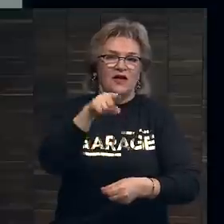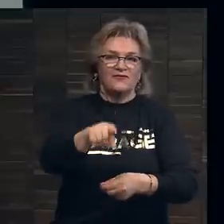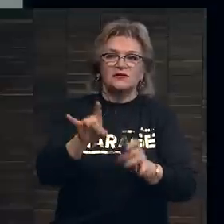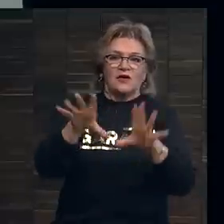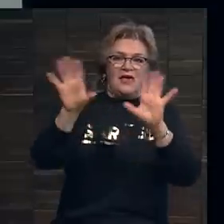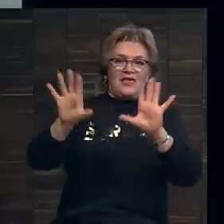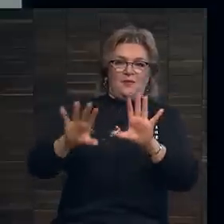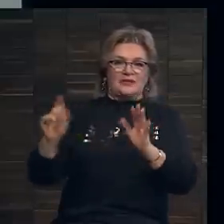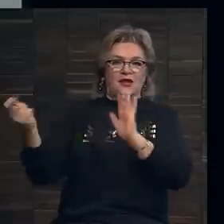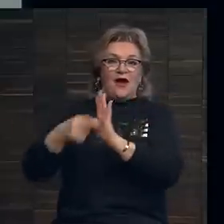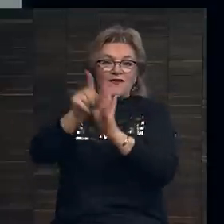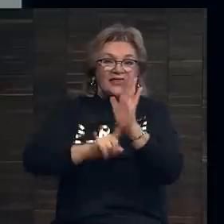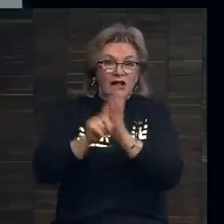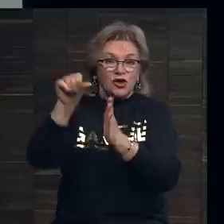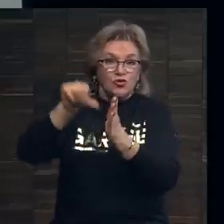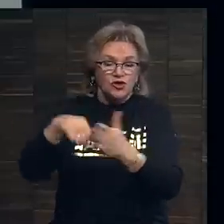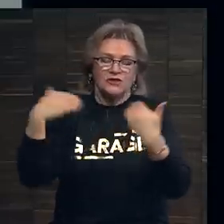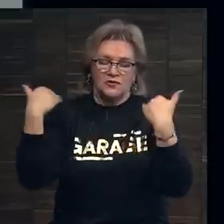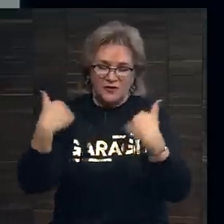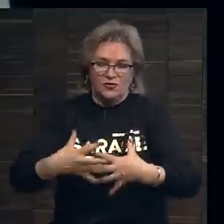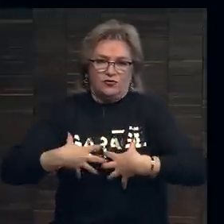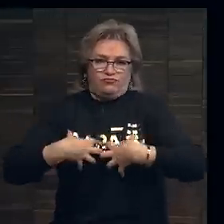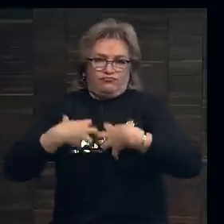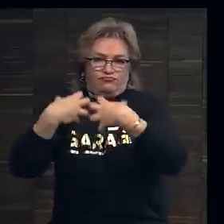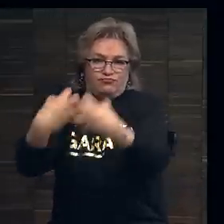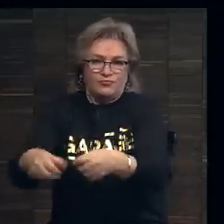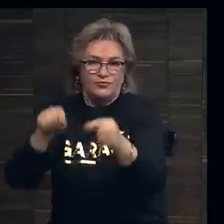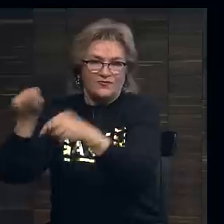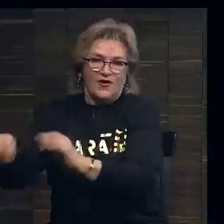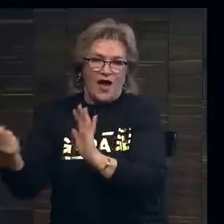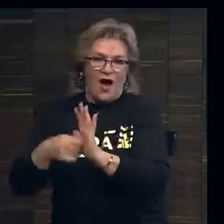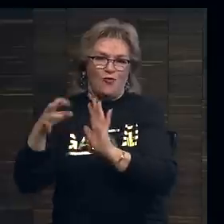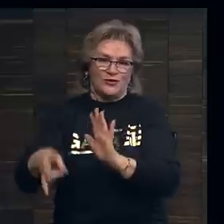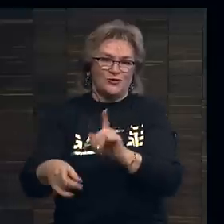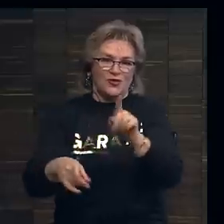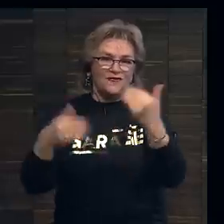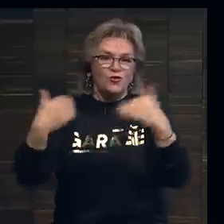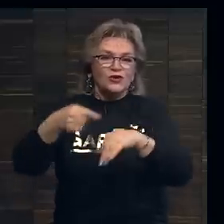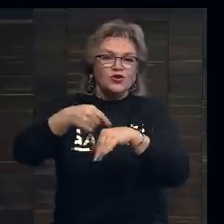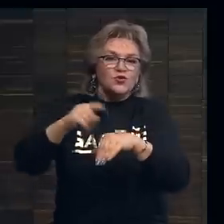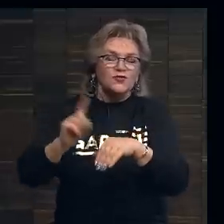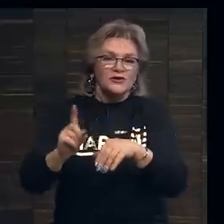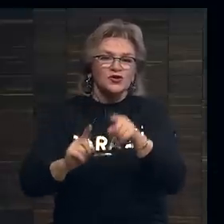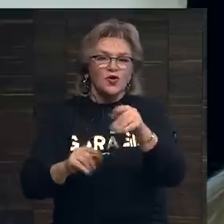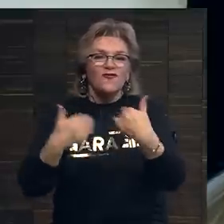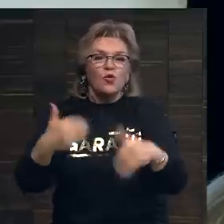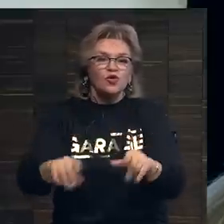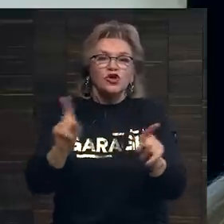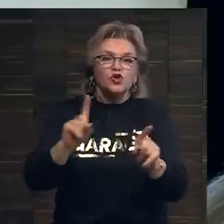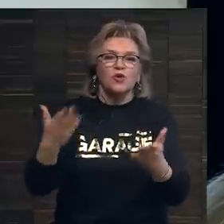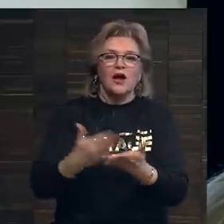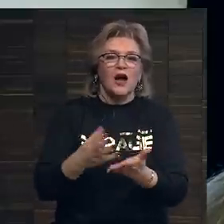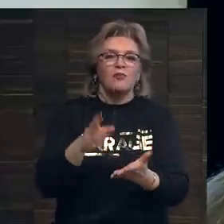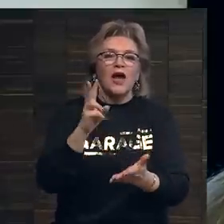бросать аукцион. Как только вы начали участвовать, то вы уже ощущаете, что вы поставили что-то на